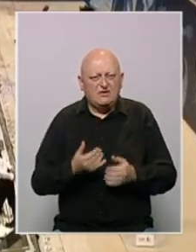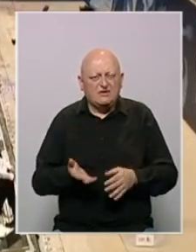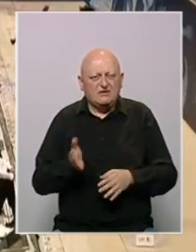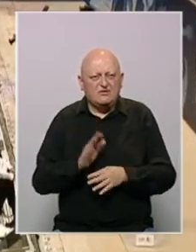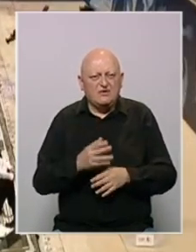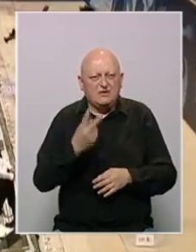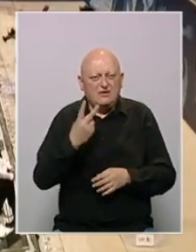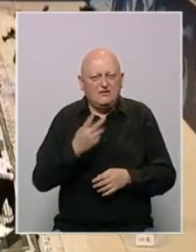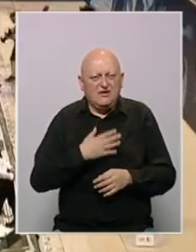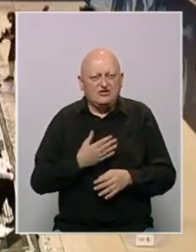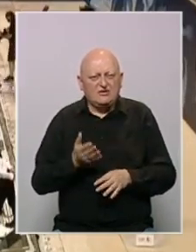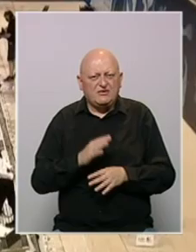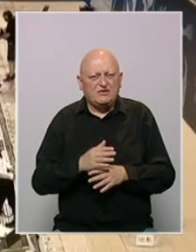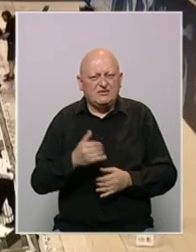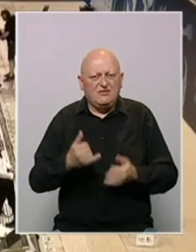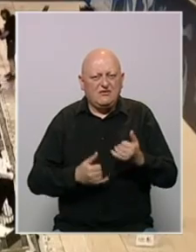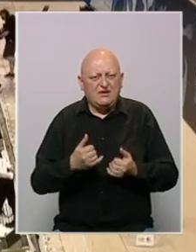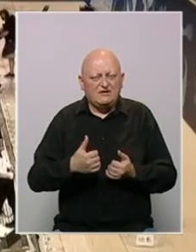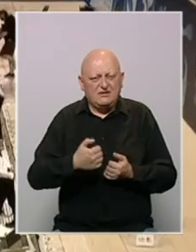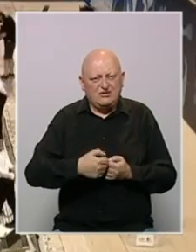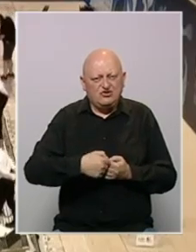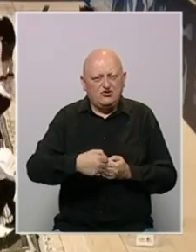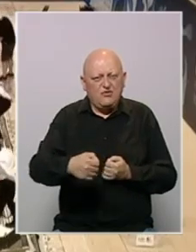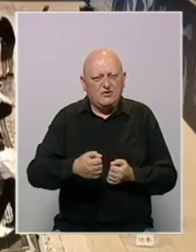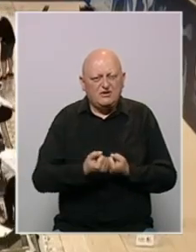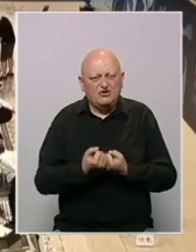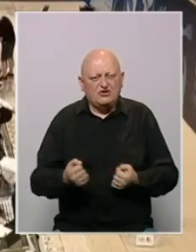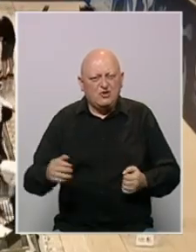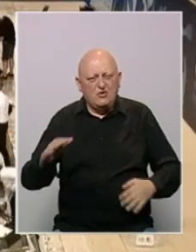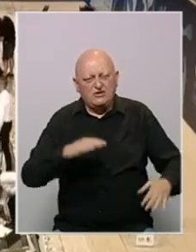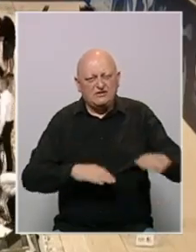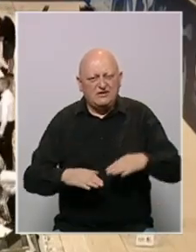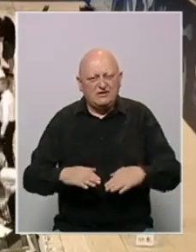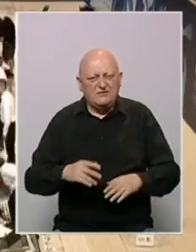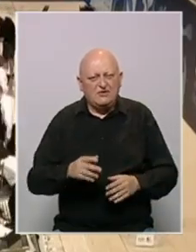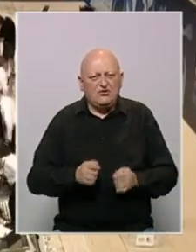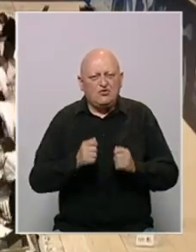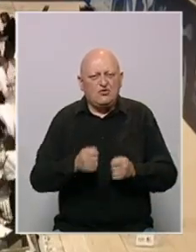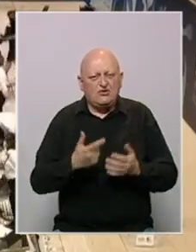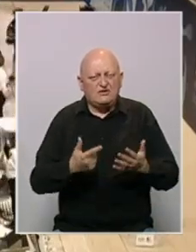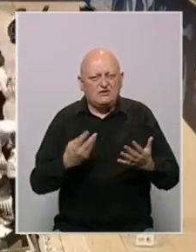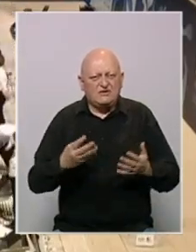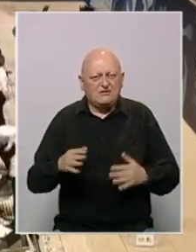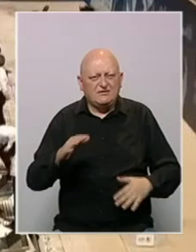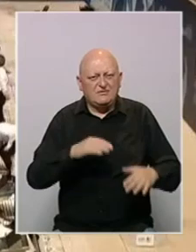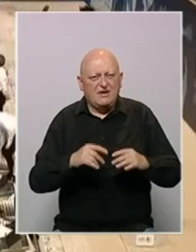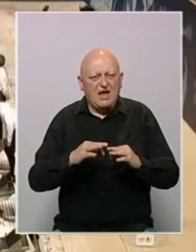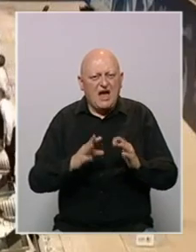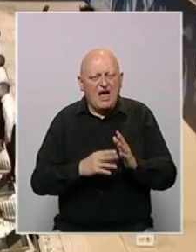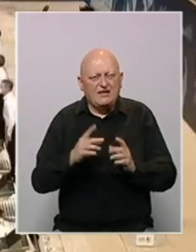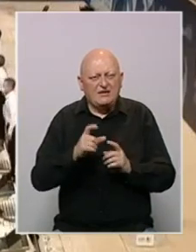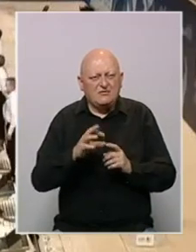Rimu danas su nastupila i dva naša predstavnika u kvalifikacijama na stotinu metara slobodnim stilom. U konkurenciji 79